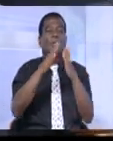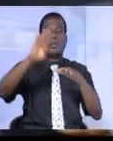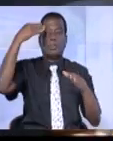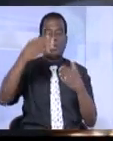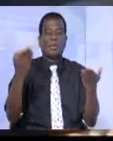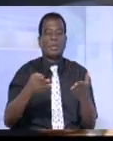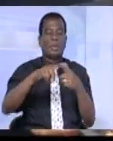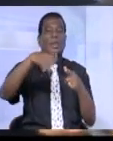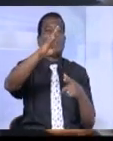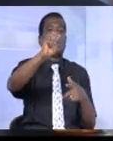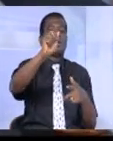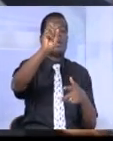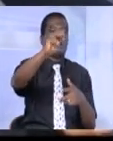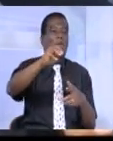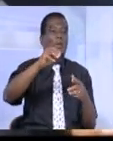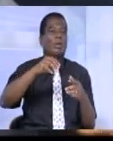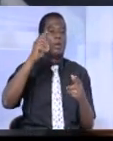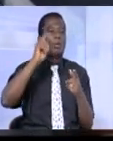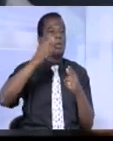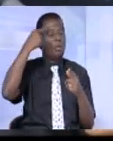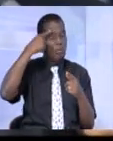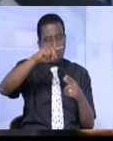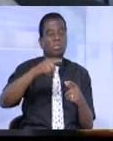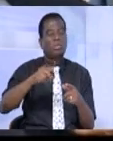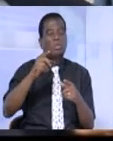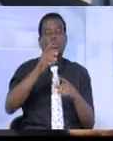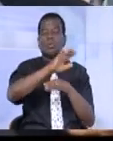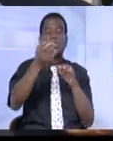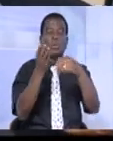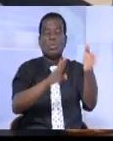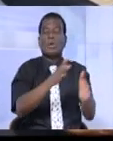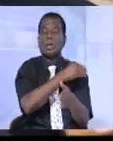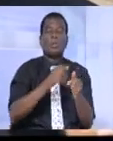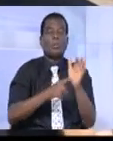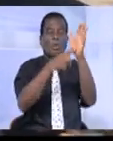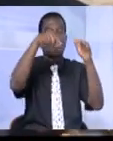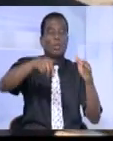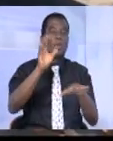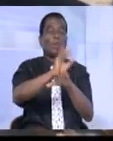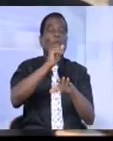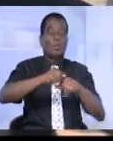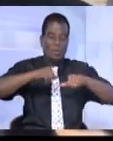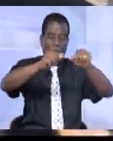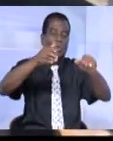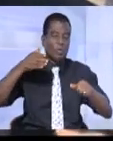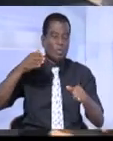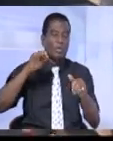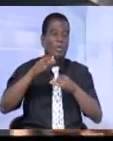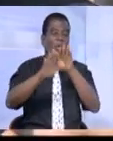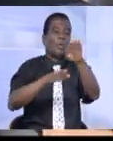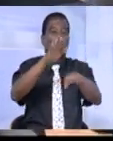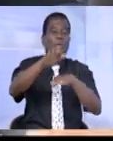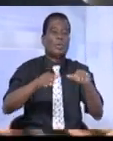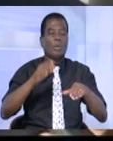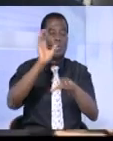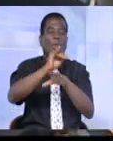à Bassam. D'abord à la mémoire des victimes, mais également pour démontrer que la Côte d'Ivoire continue sa marche. La Côte